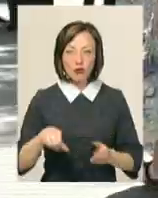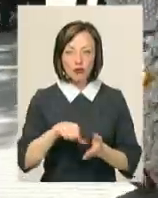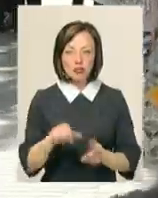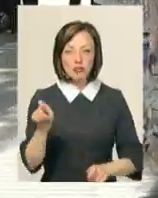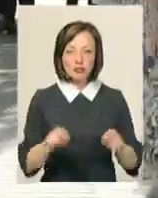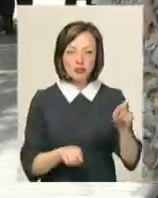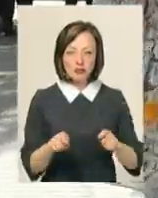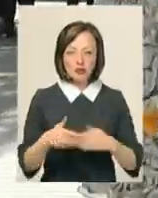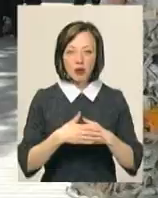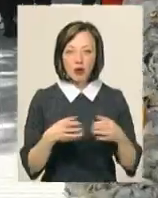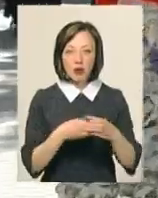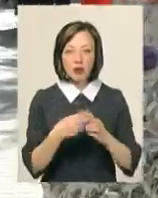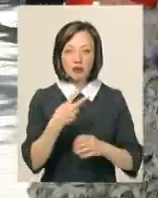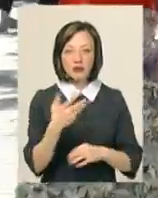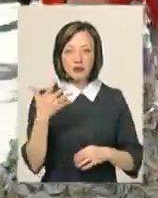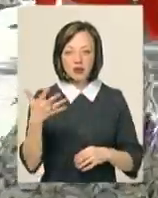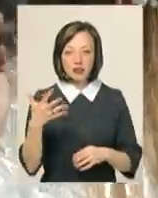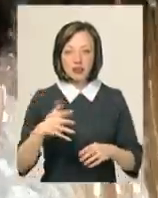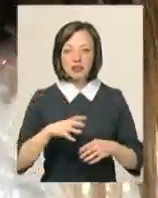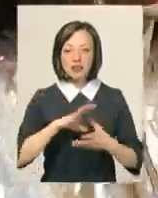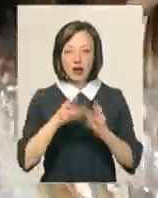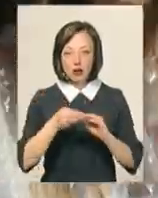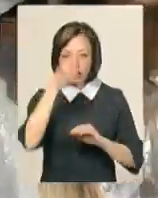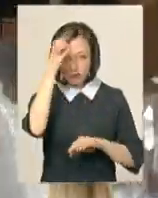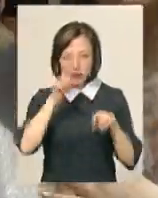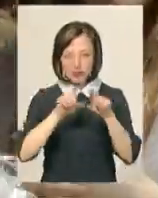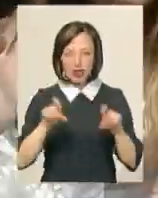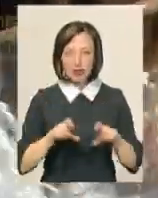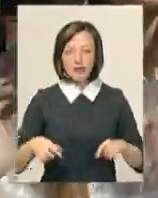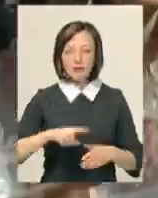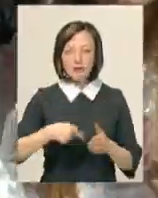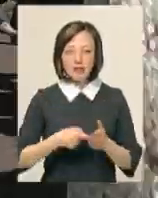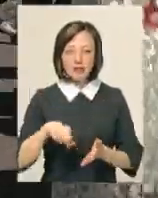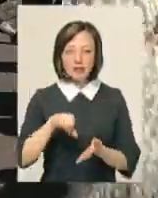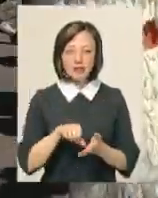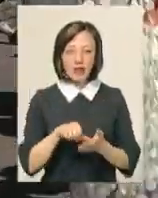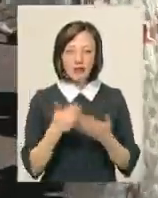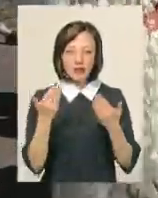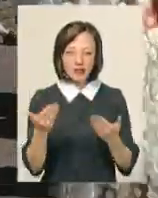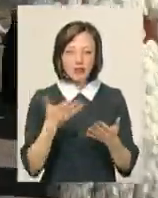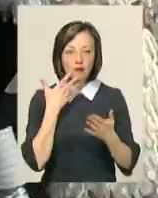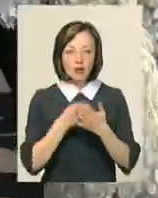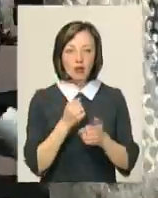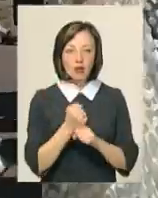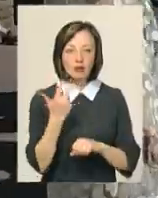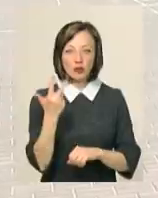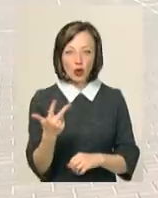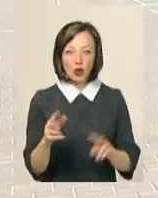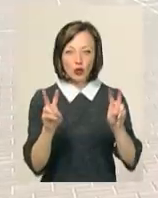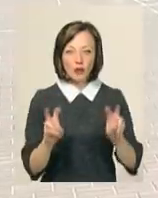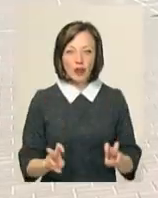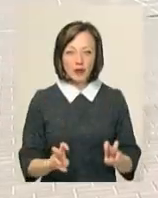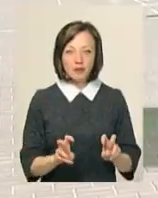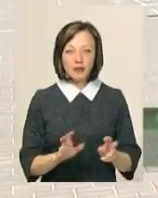у фестивалі взяли команди з 25 загальноосвітніх навчальних закладів міста. Вони представили на розсуджурі свої роботи у трьох номінаціях.